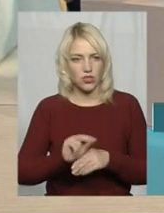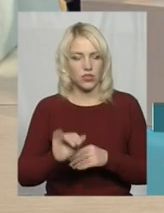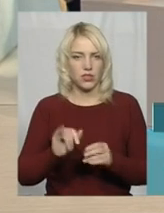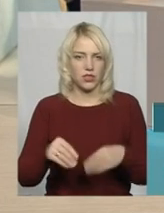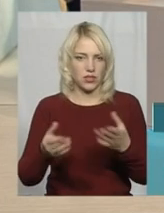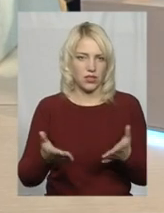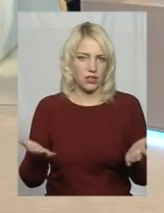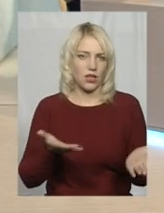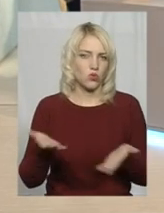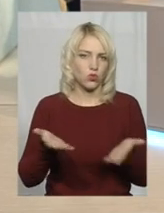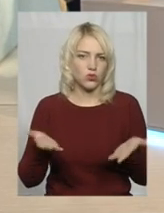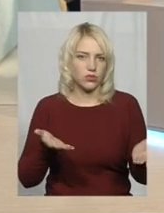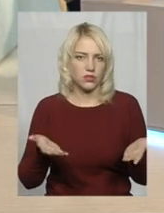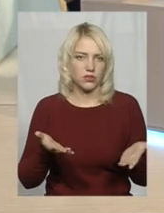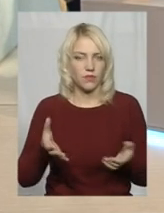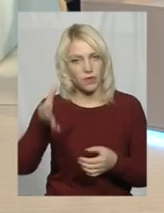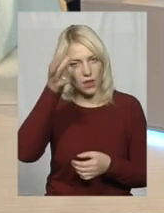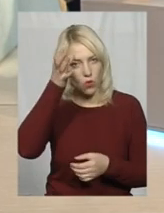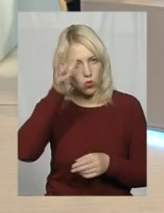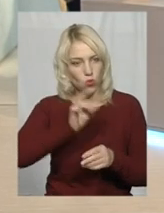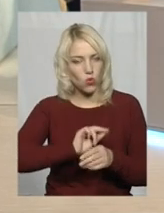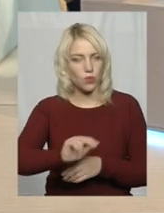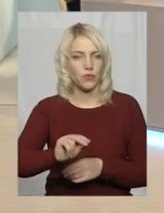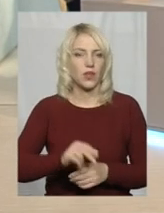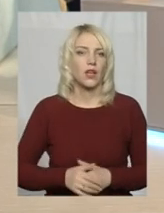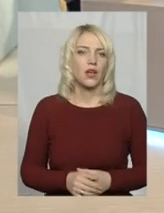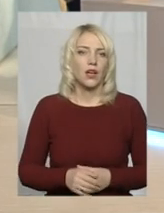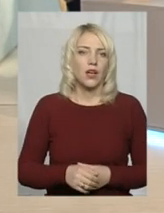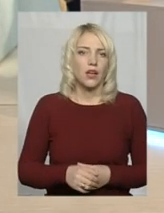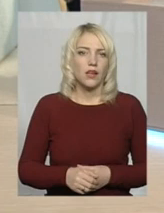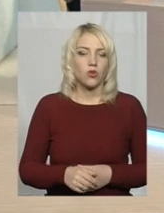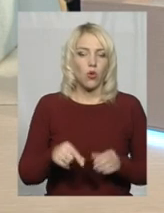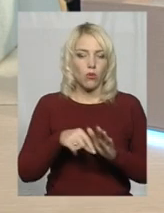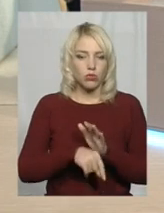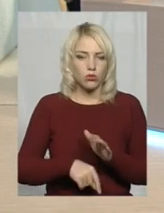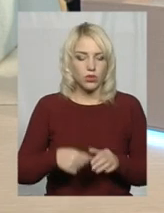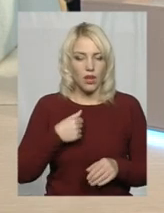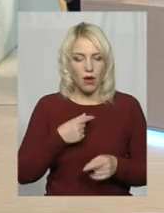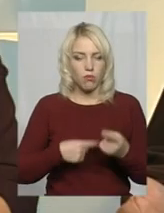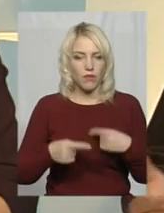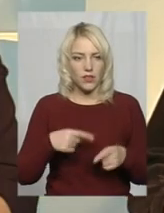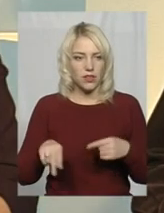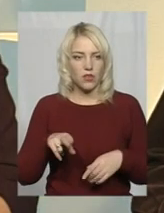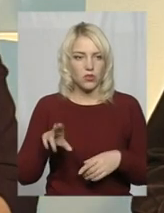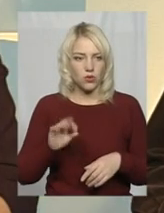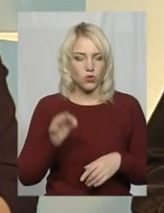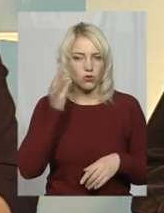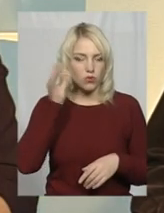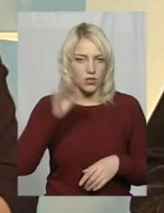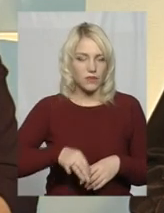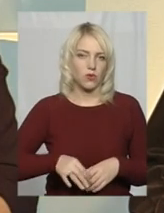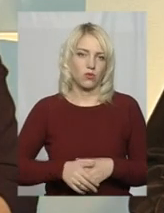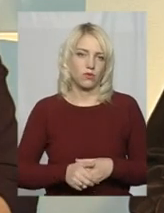якусь науку. Тобто, я повертаюся, знову ж таки, до досвіду